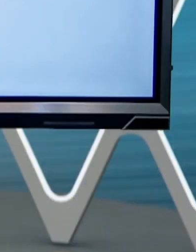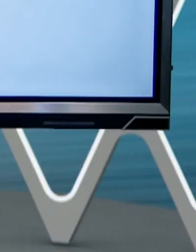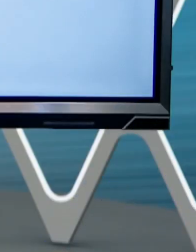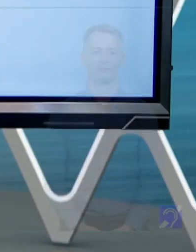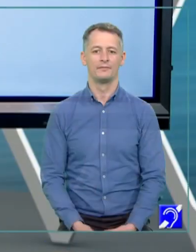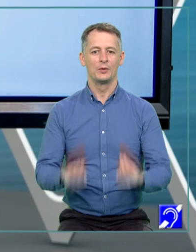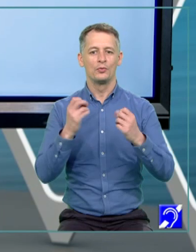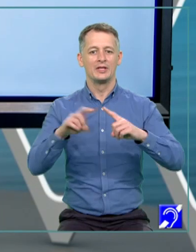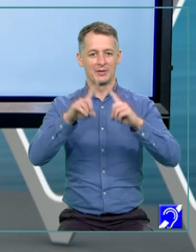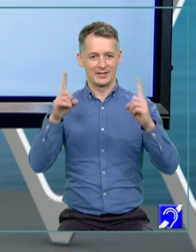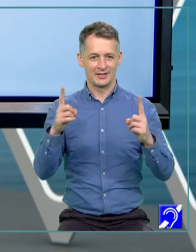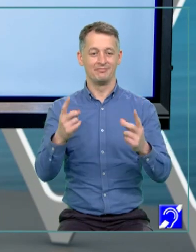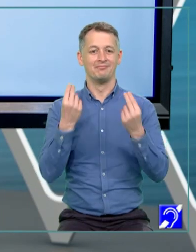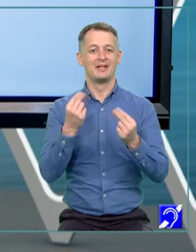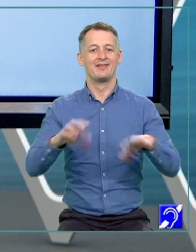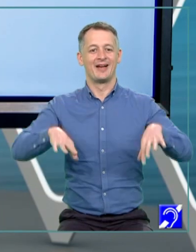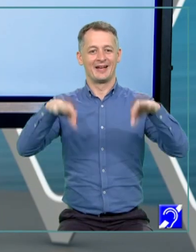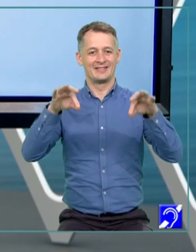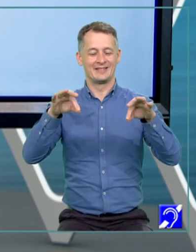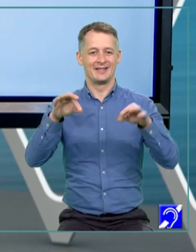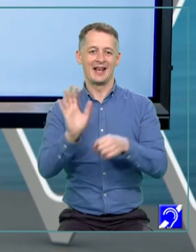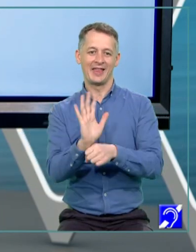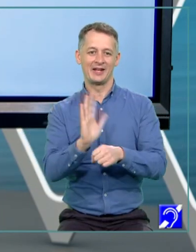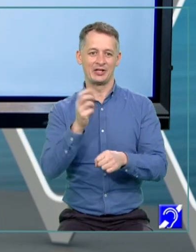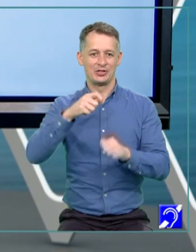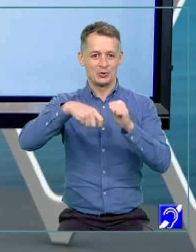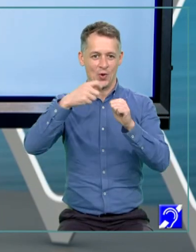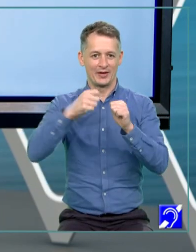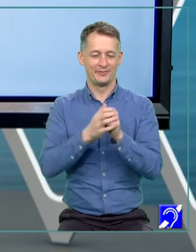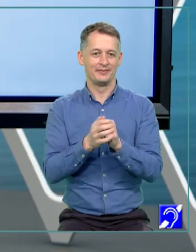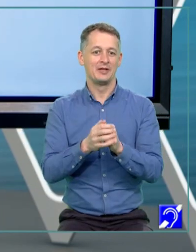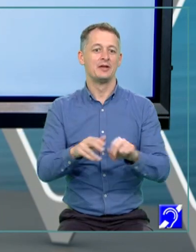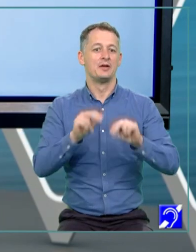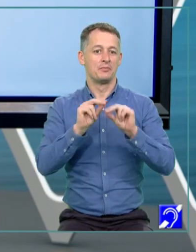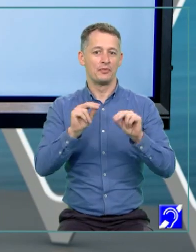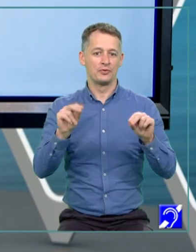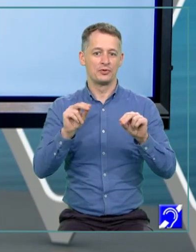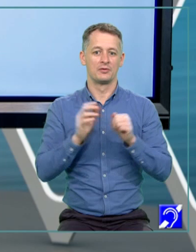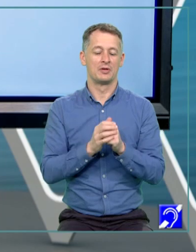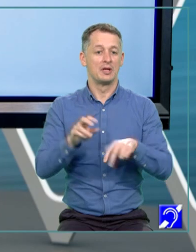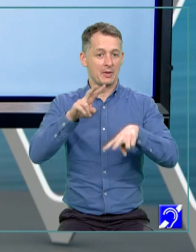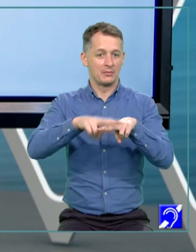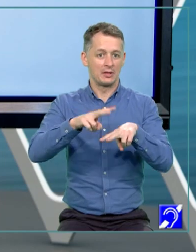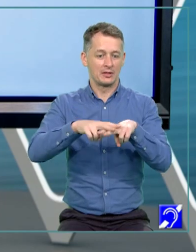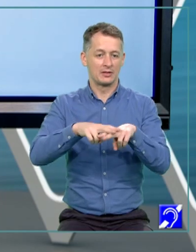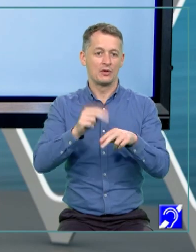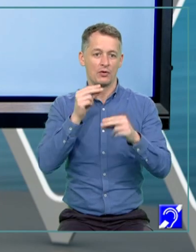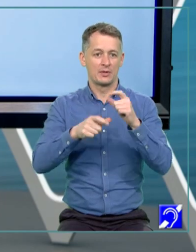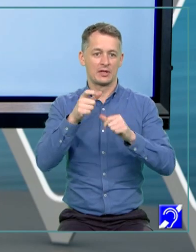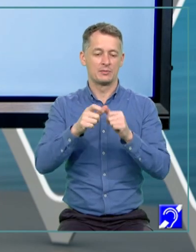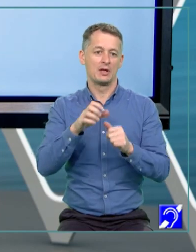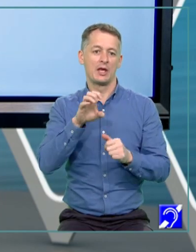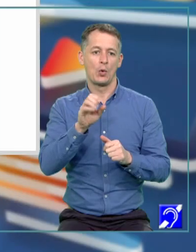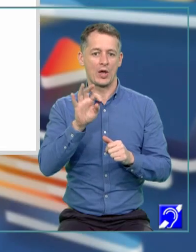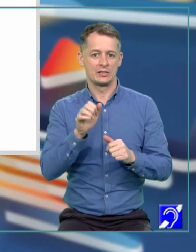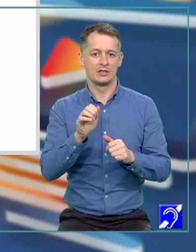Bună dimineața și bine v-am regăsit la Telescoala. Numele meu este Negri Costin și astăzi vom discuta despre ecuația de gradul